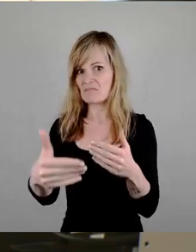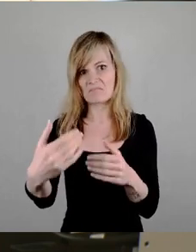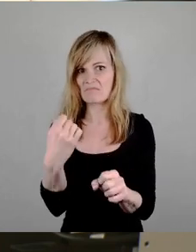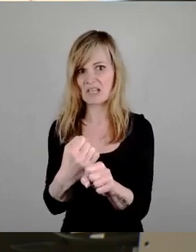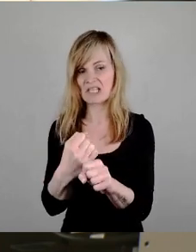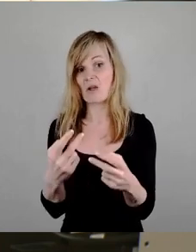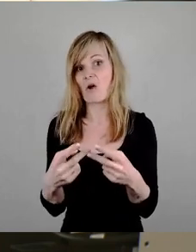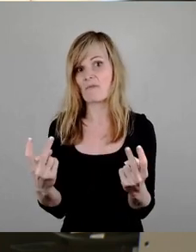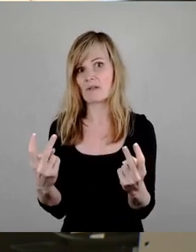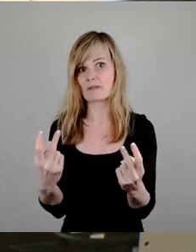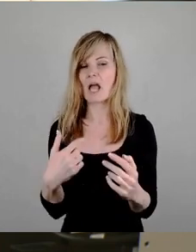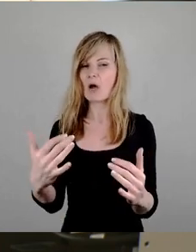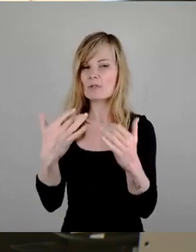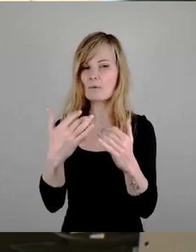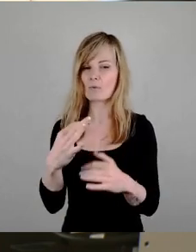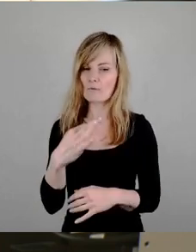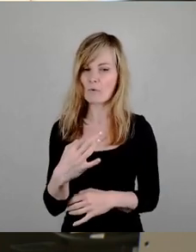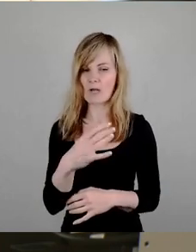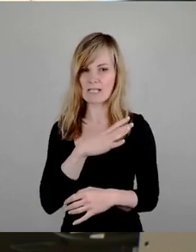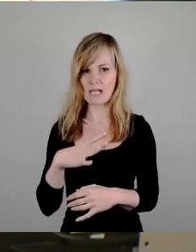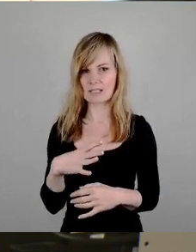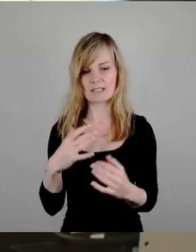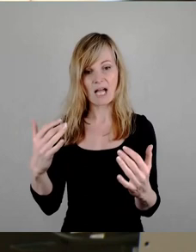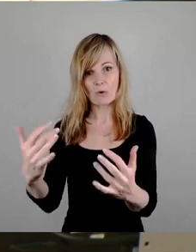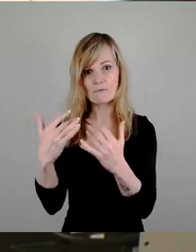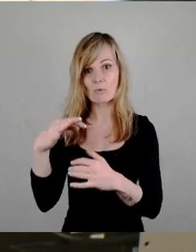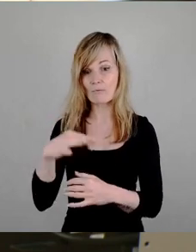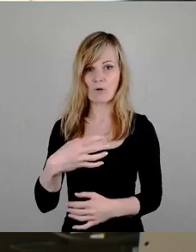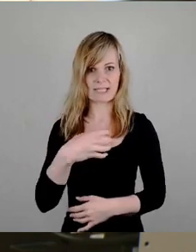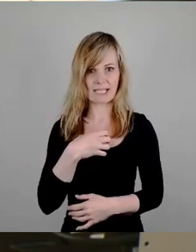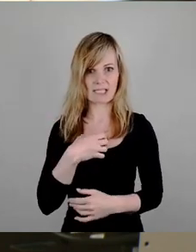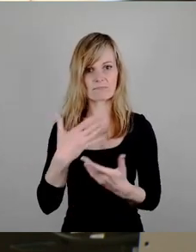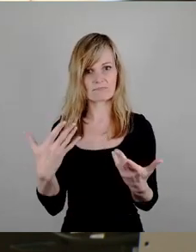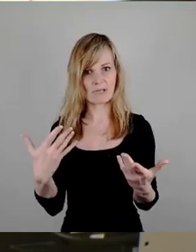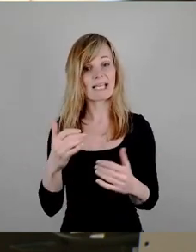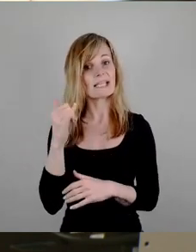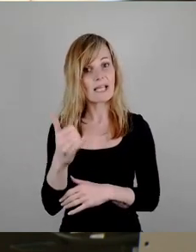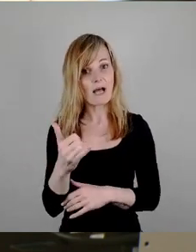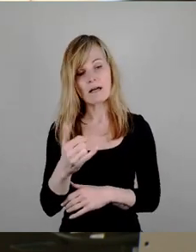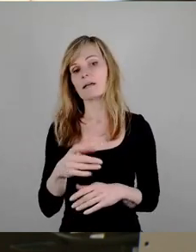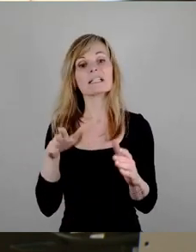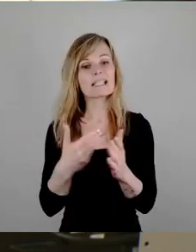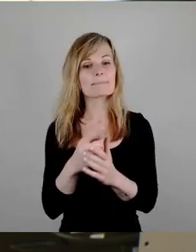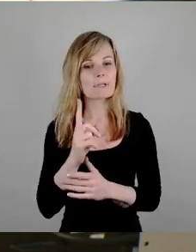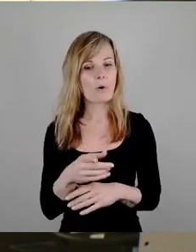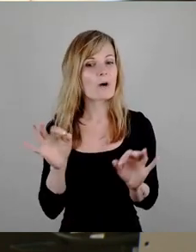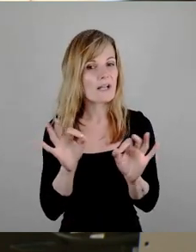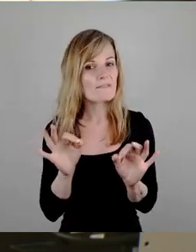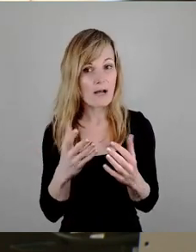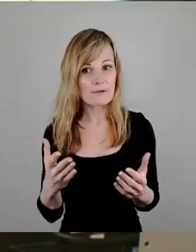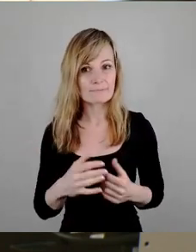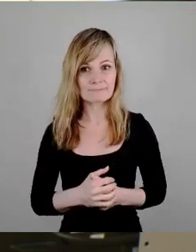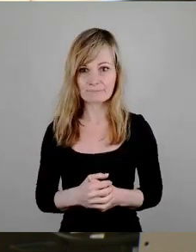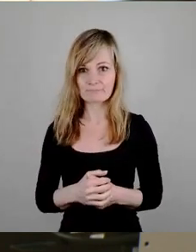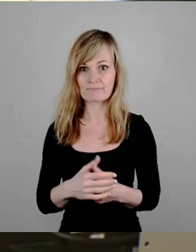Was hat das für Auswirkungen für Dresden? Ja, es stehen hier auch Gefahren im Raum Mit den Entscheidungen, die da